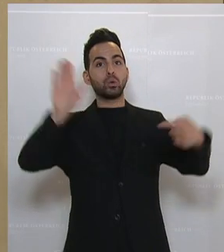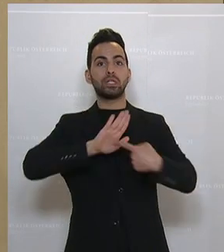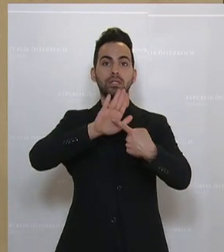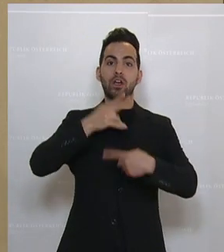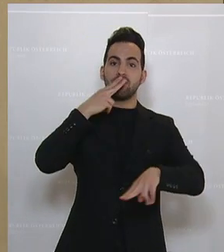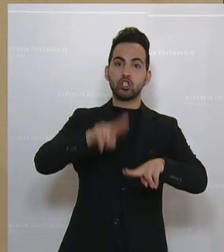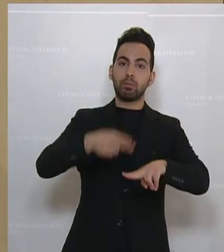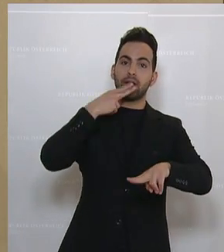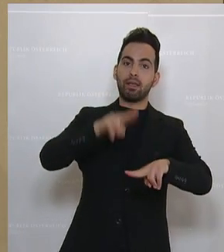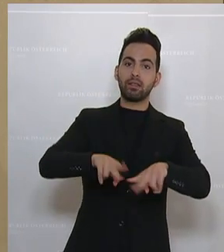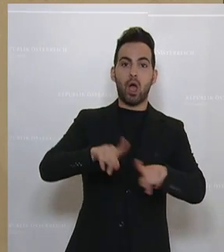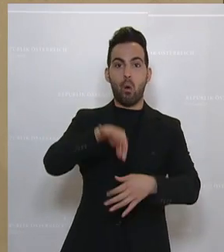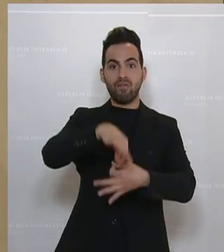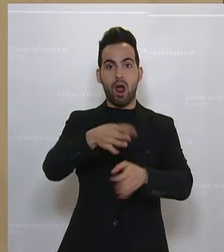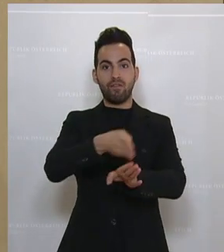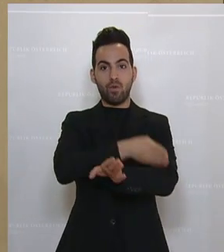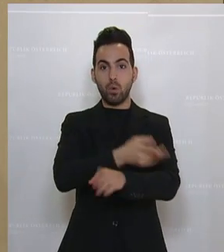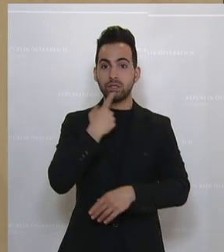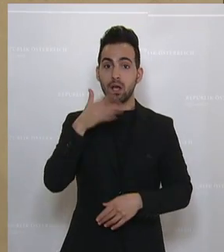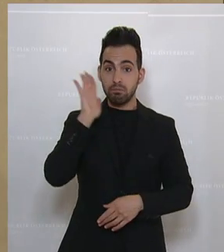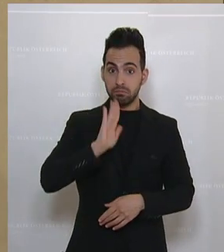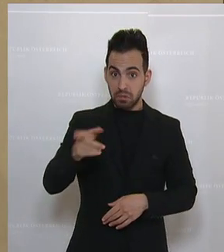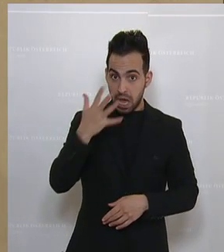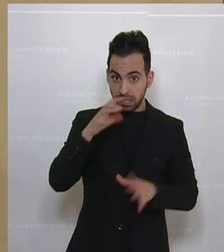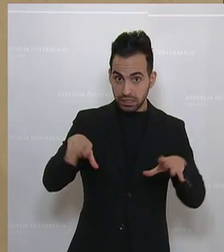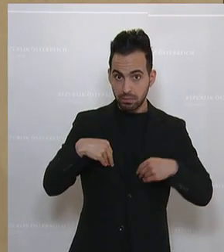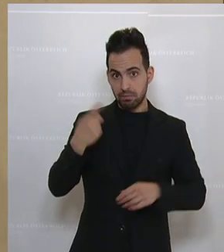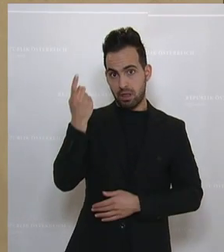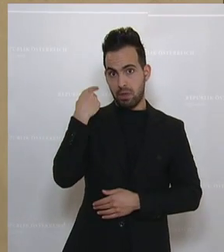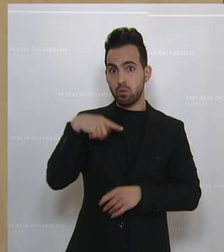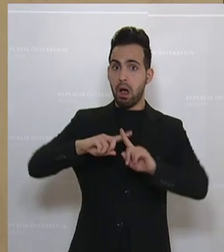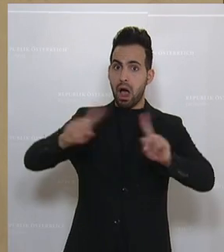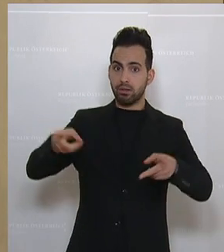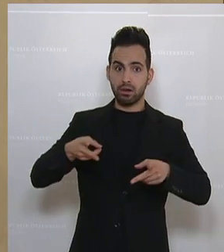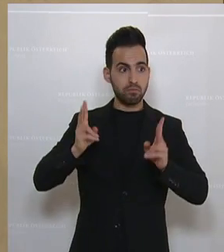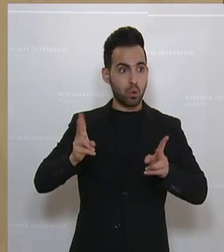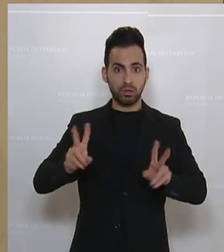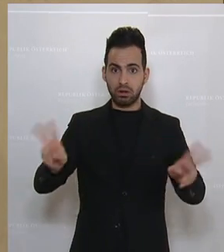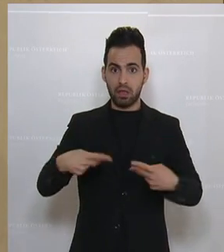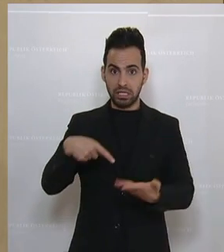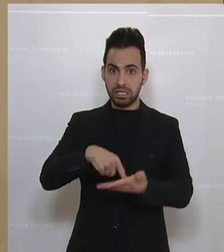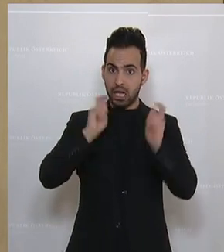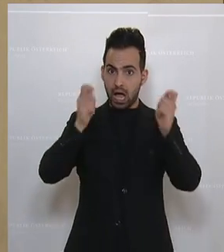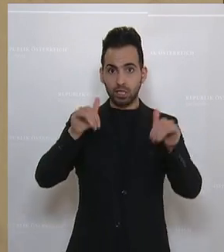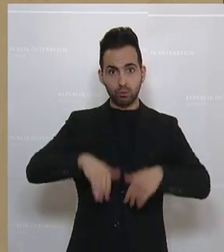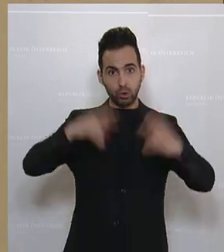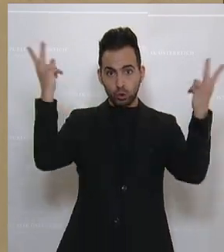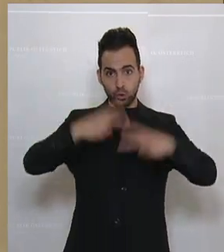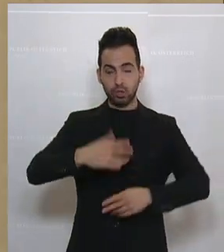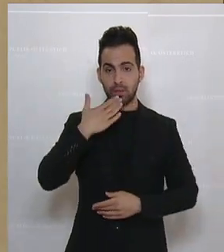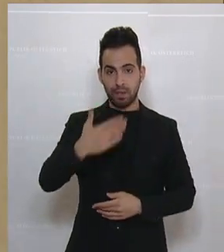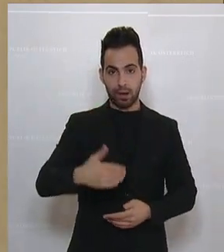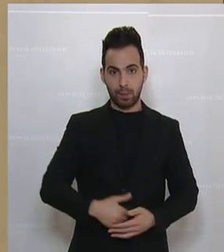versprechen und vor Wahlen auch versprechen, ernst nehmen, haben Sie aus meiner Sicht gar keine andere Möglichkeit, als diesem Antrag zuzustimmen.